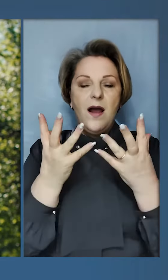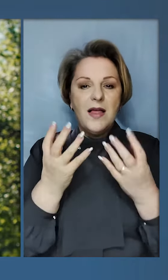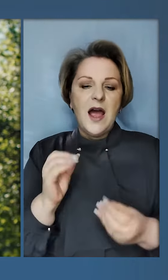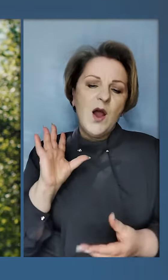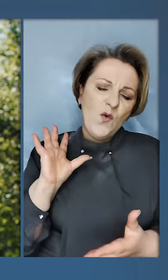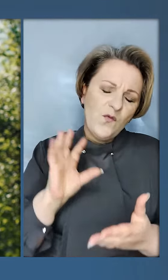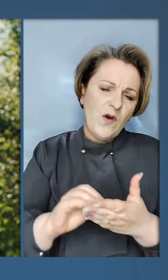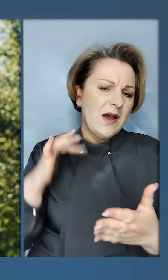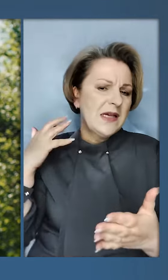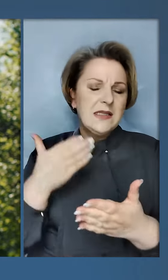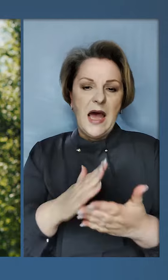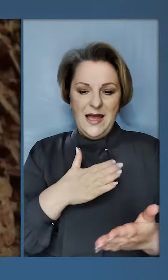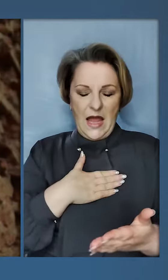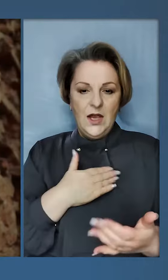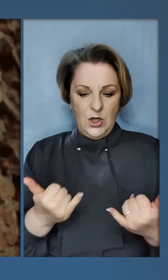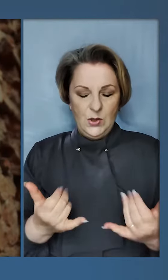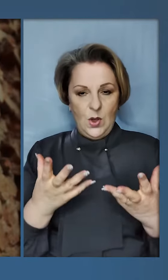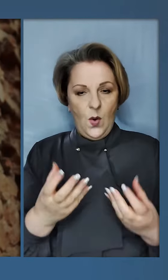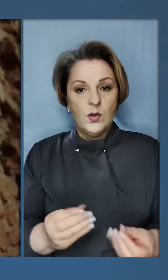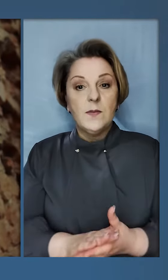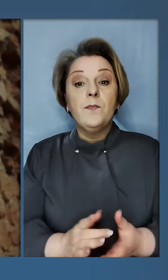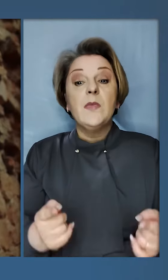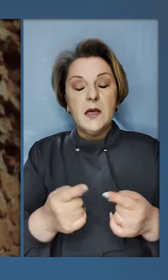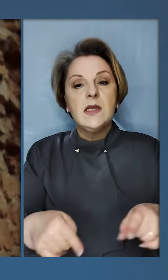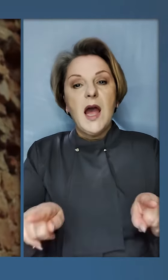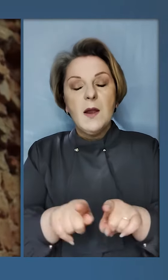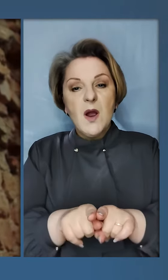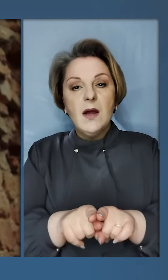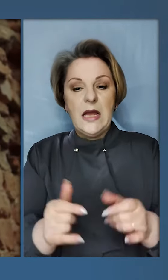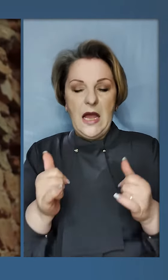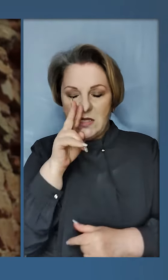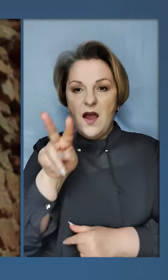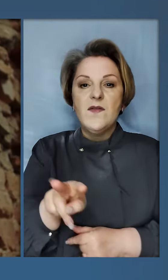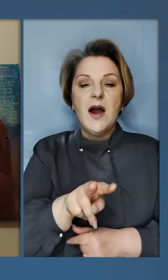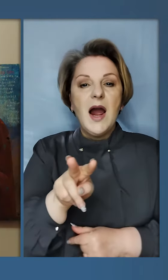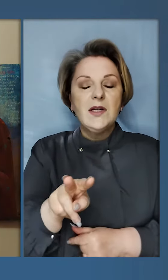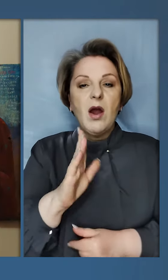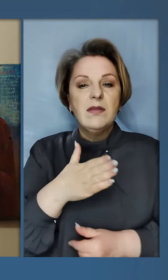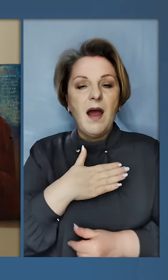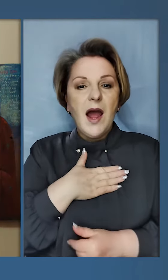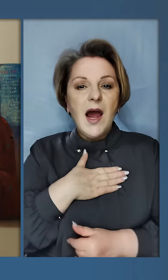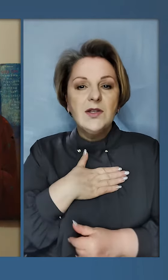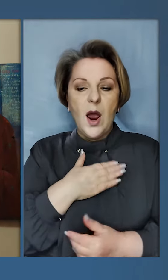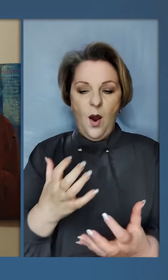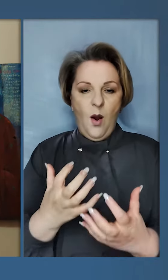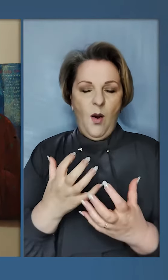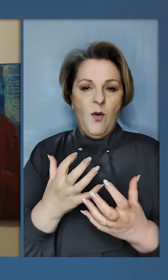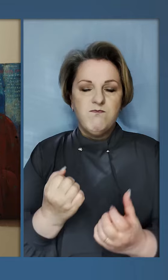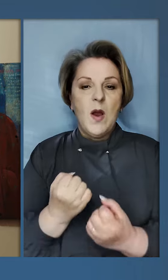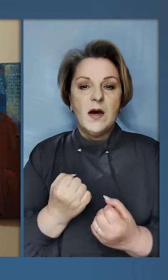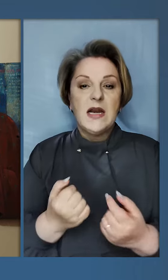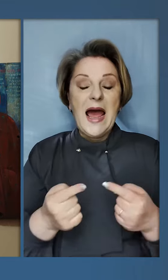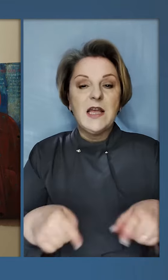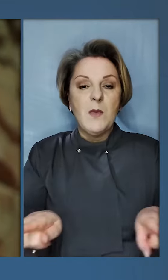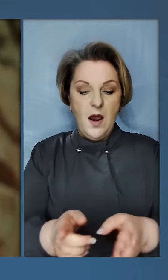і усе наше сьогодення. Саме так сьогодні виглядають наші обереги. Саме так